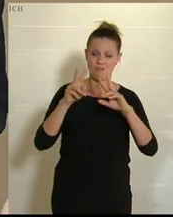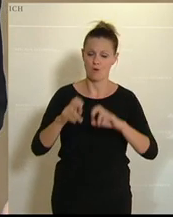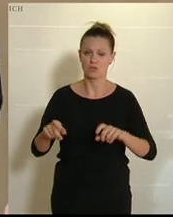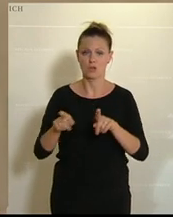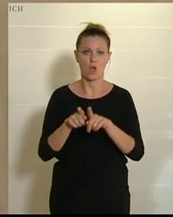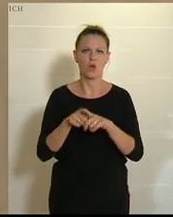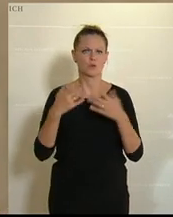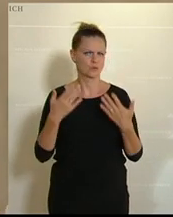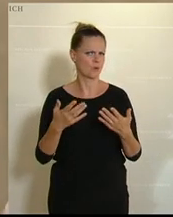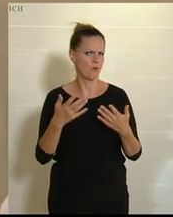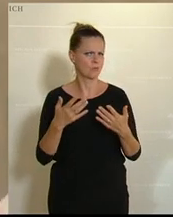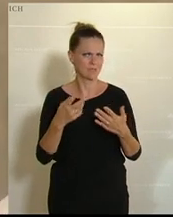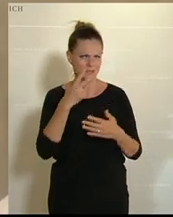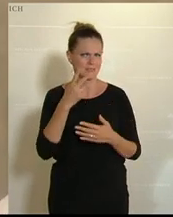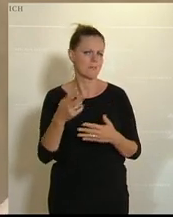Stimmen hören können.